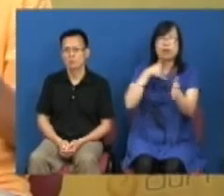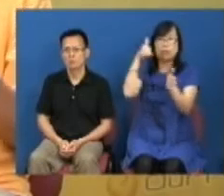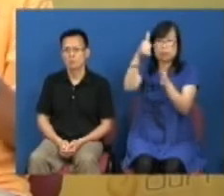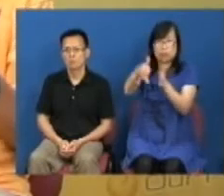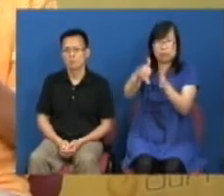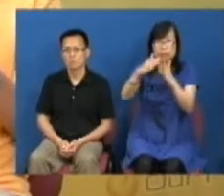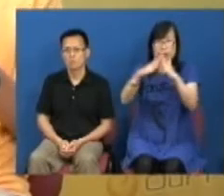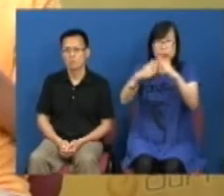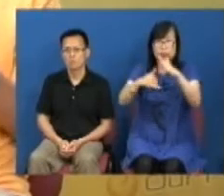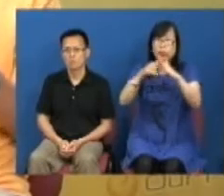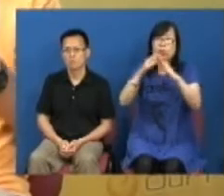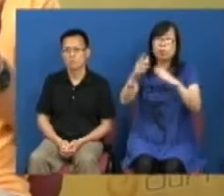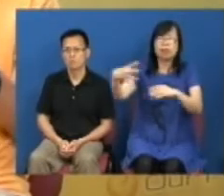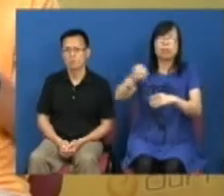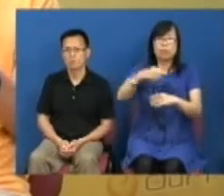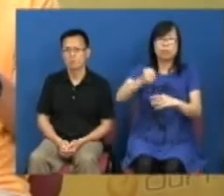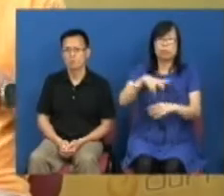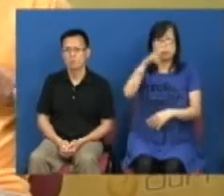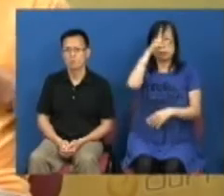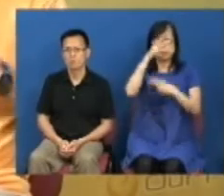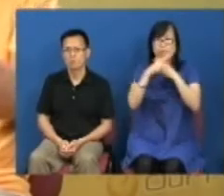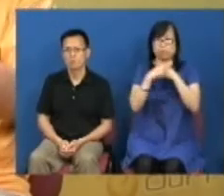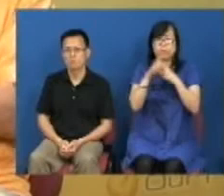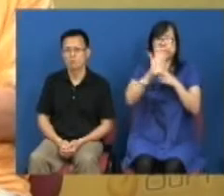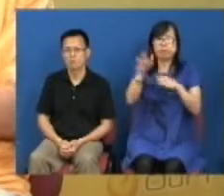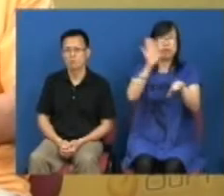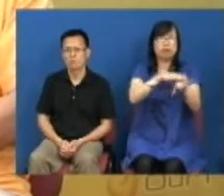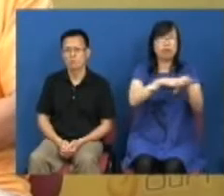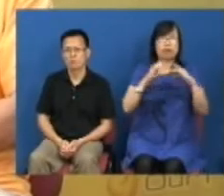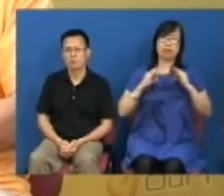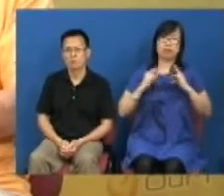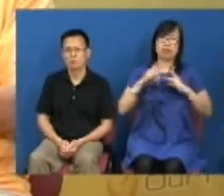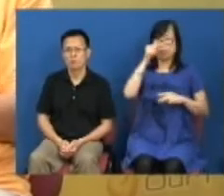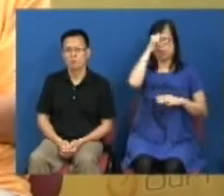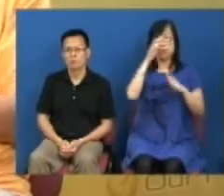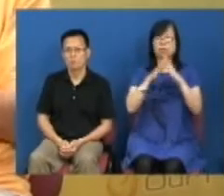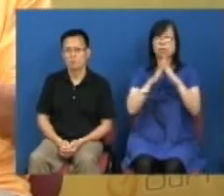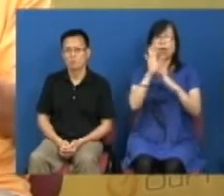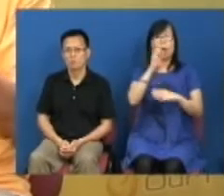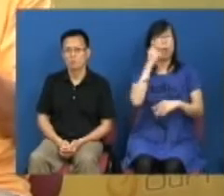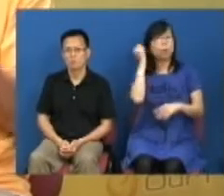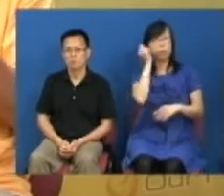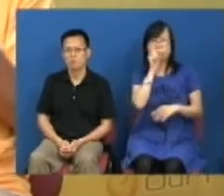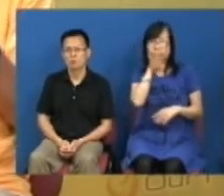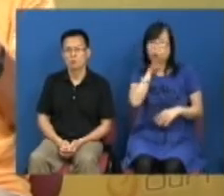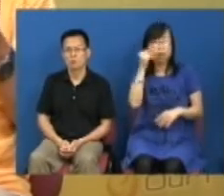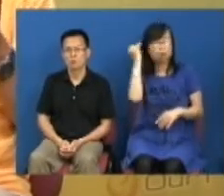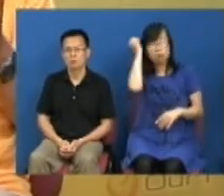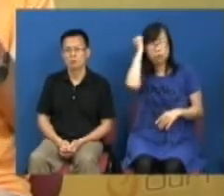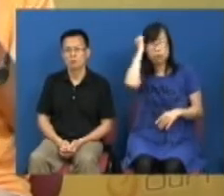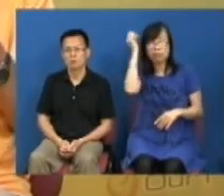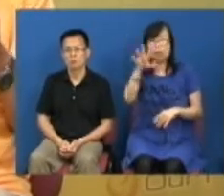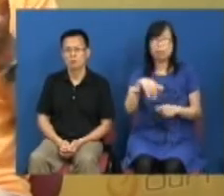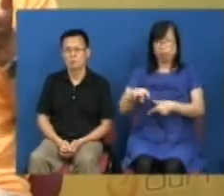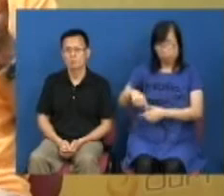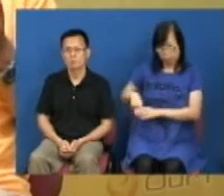的一个权限或者特区政府的权限又不是落在私家医院里面你很难说服的我们没有一个贫穷